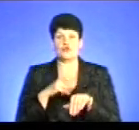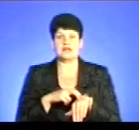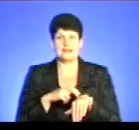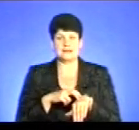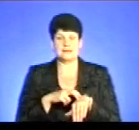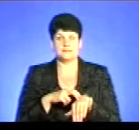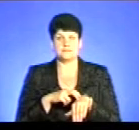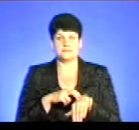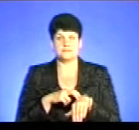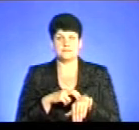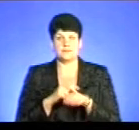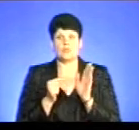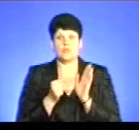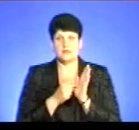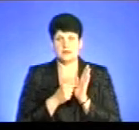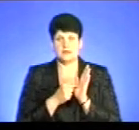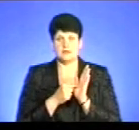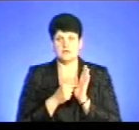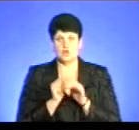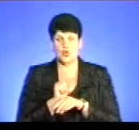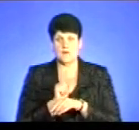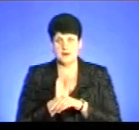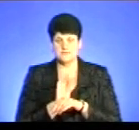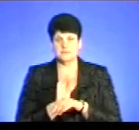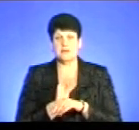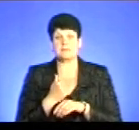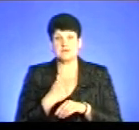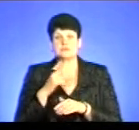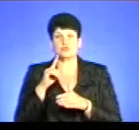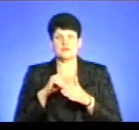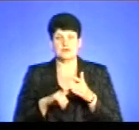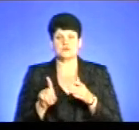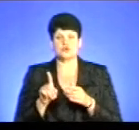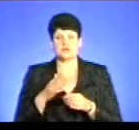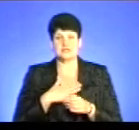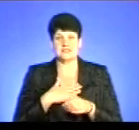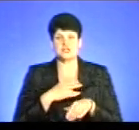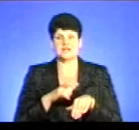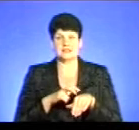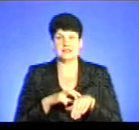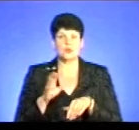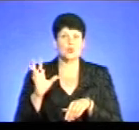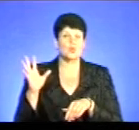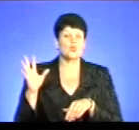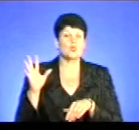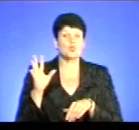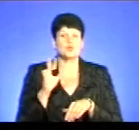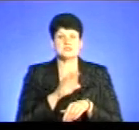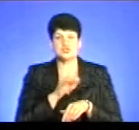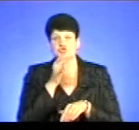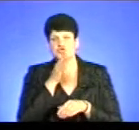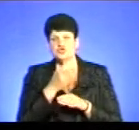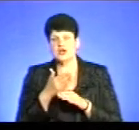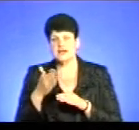припадає на норму, ми сподіваємося, що наші лікарі усі з часом